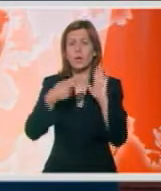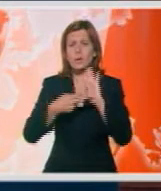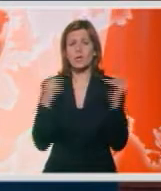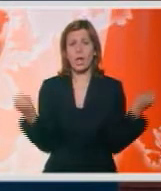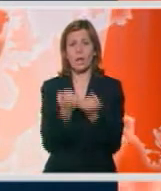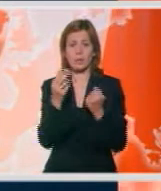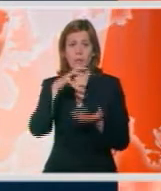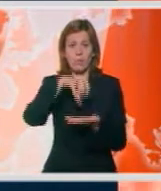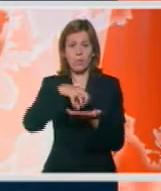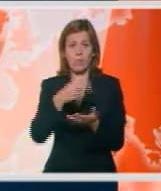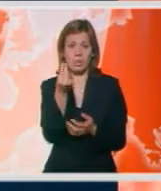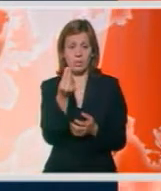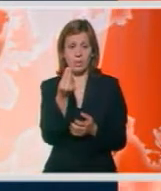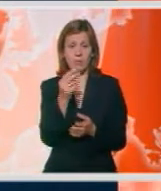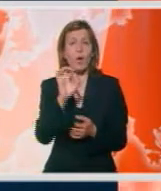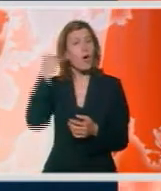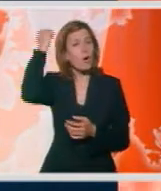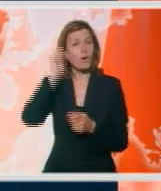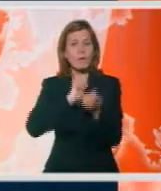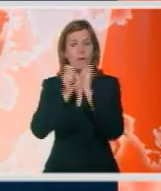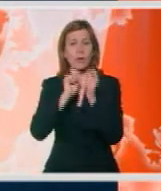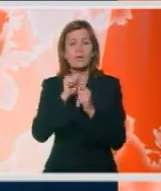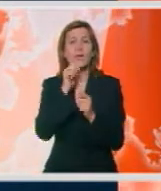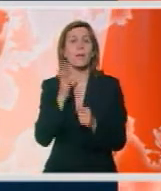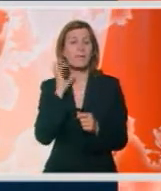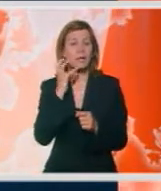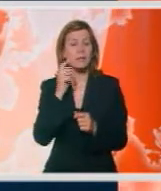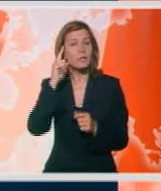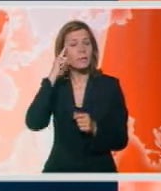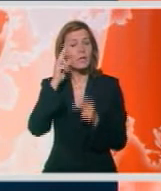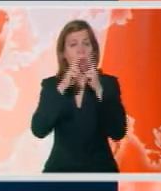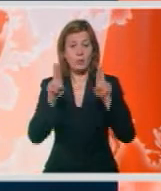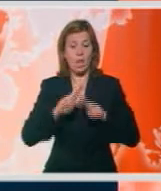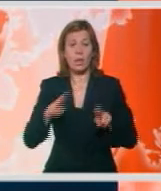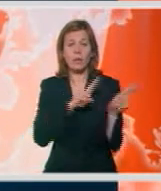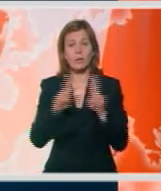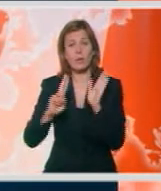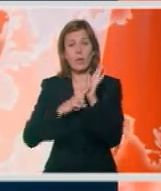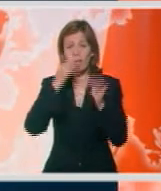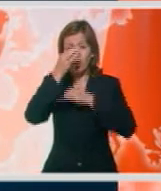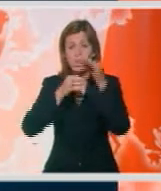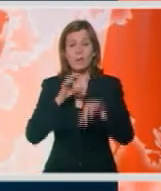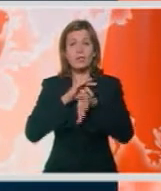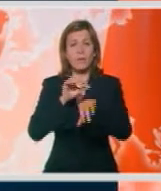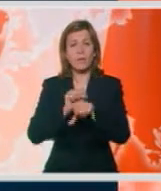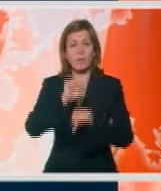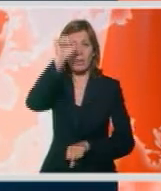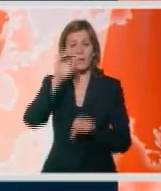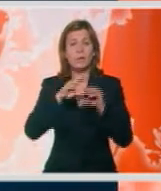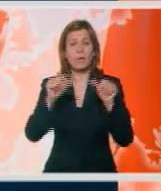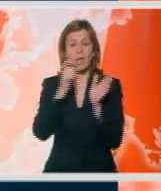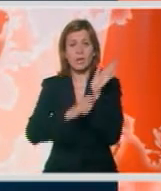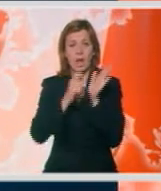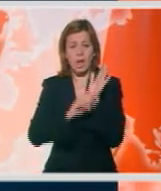Srbije. O Kosovo se razgovara i u Briselu. Mišljenje Međunarodnog suda pravda analiziraju šepovi diplomatija zemalja